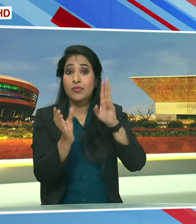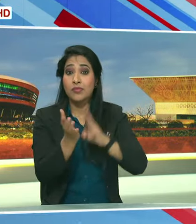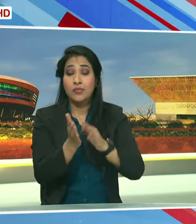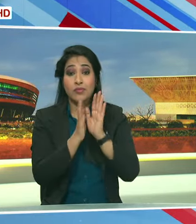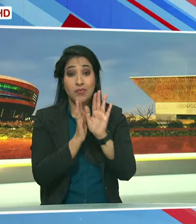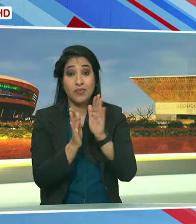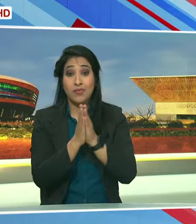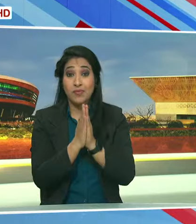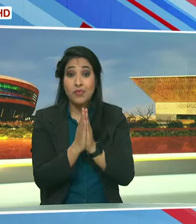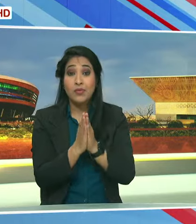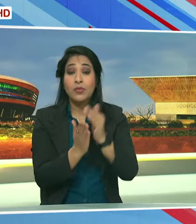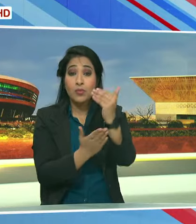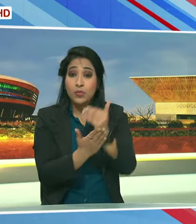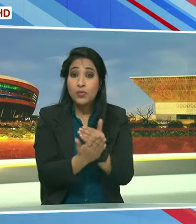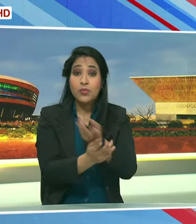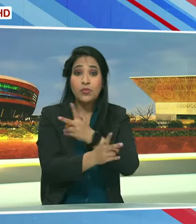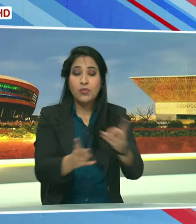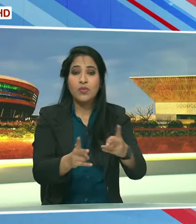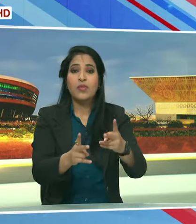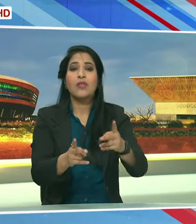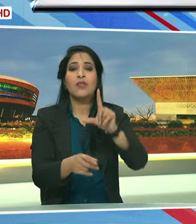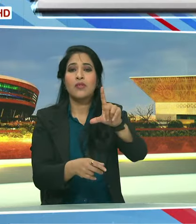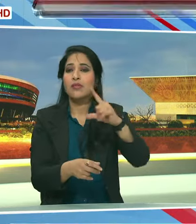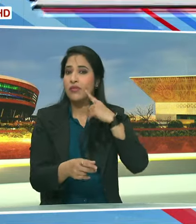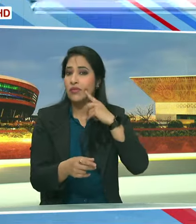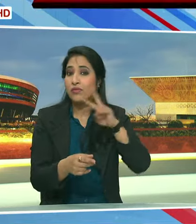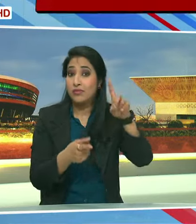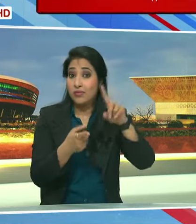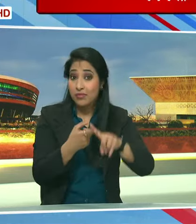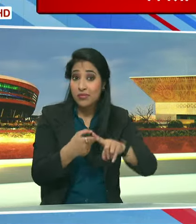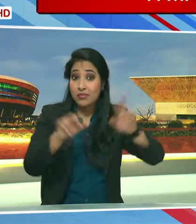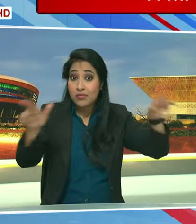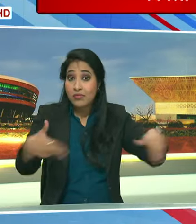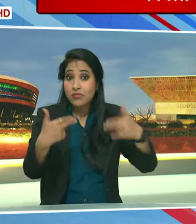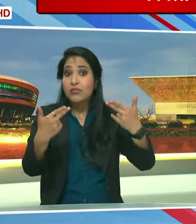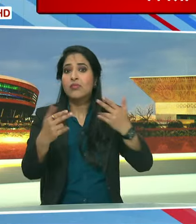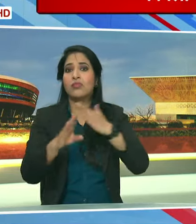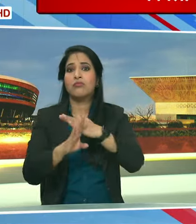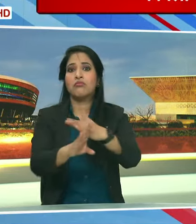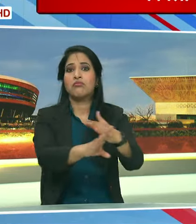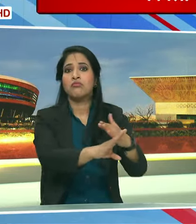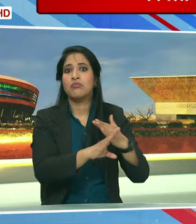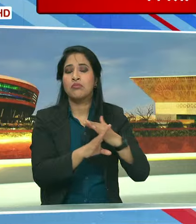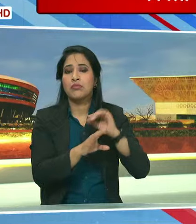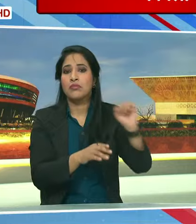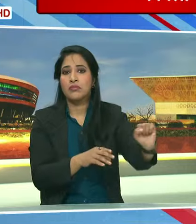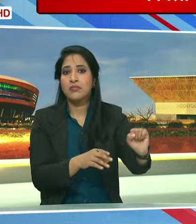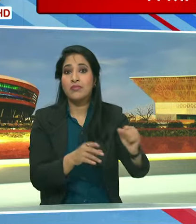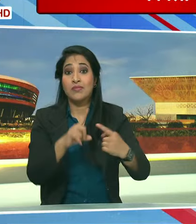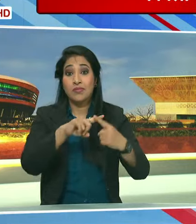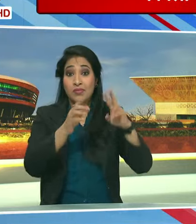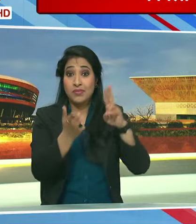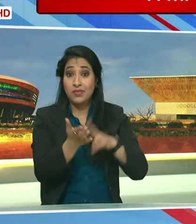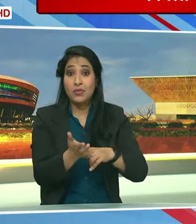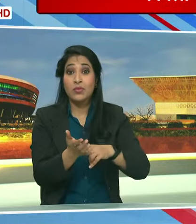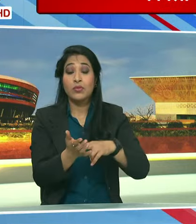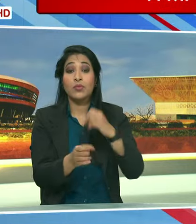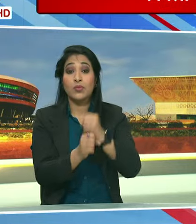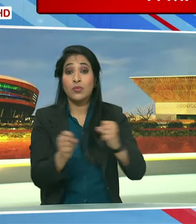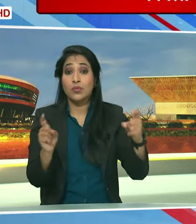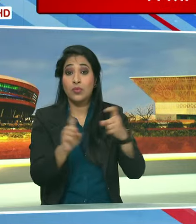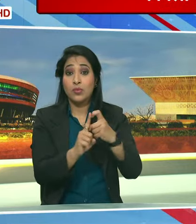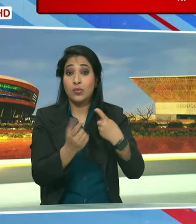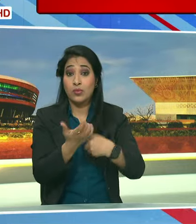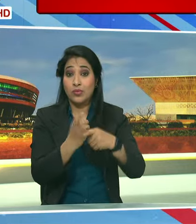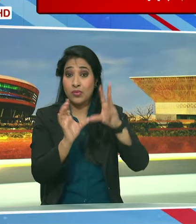मंदिर करिक्रमों के लाइव टेलीकास्ट को प्रतिबंधित कर दिया है तमिलनाडू ने प्रभू श्री राम